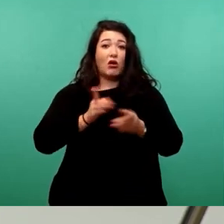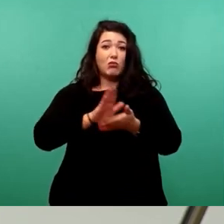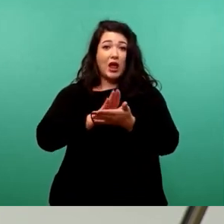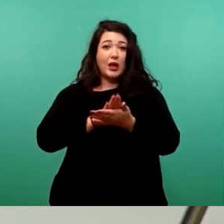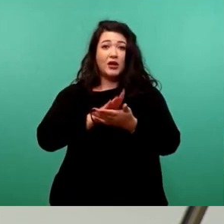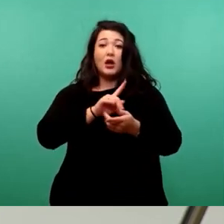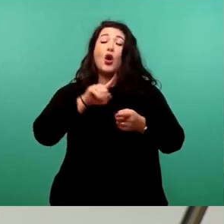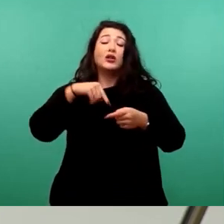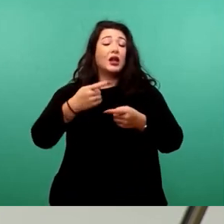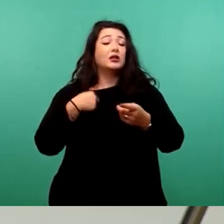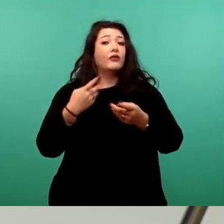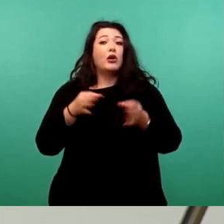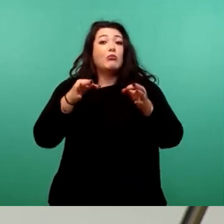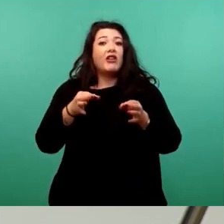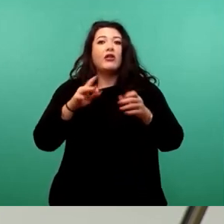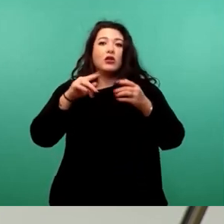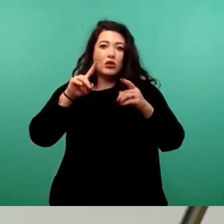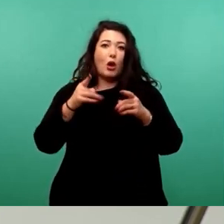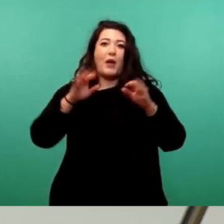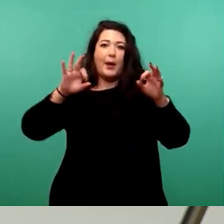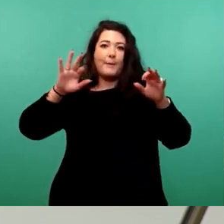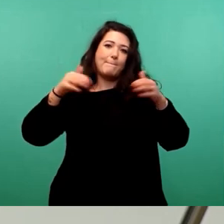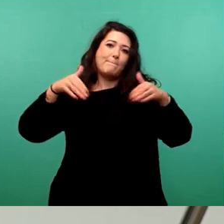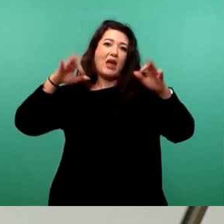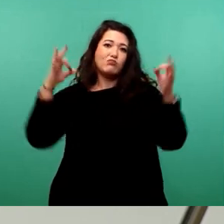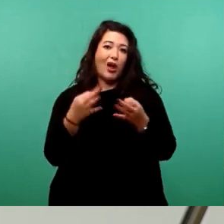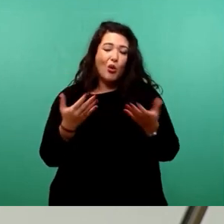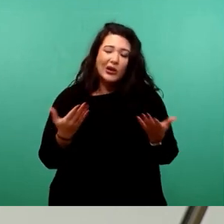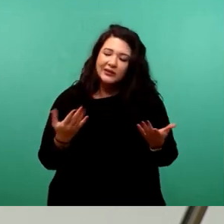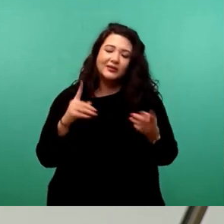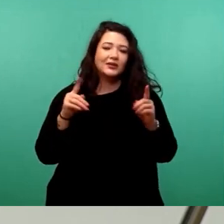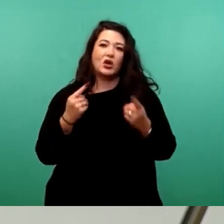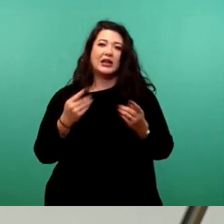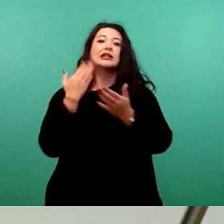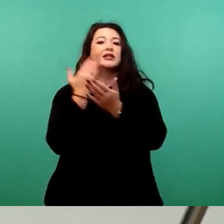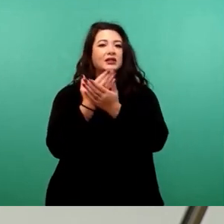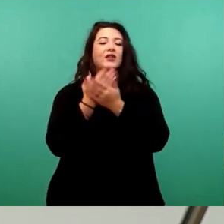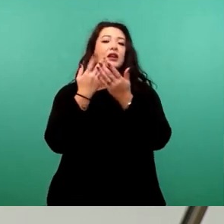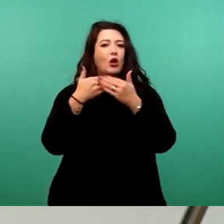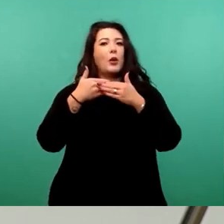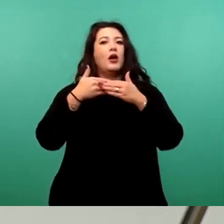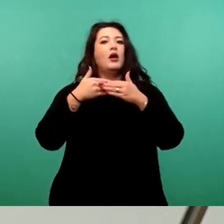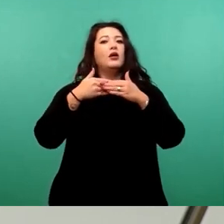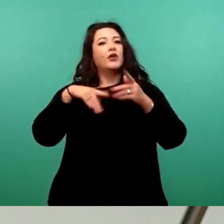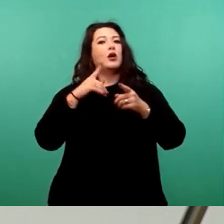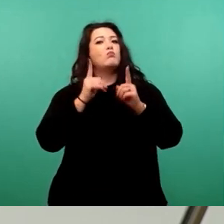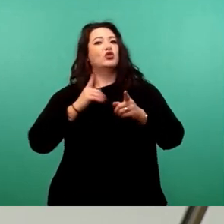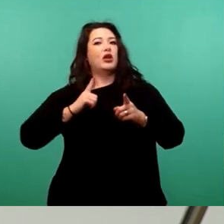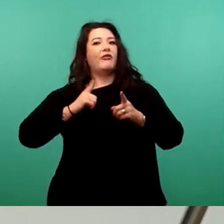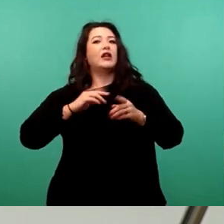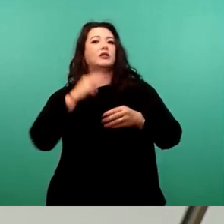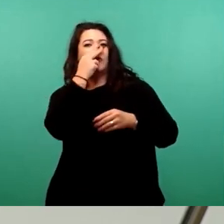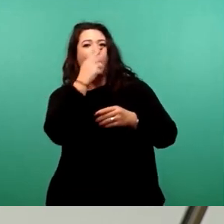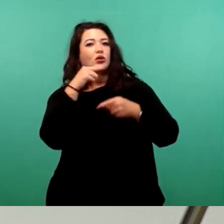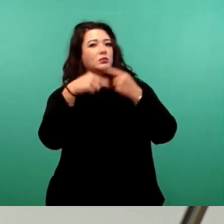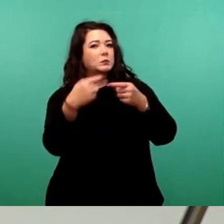Stellen braucht. In dieser Arbeitsgruppe werden wiederum Schulleiterinnen und Schulleiter mitarbeiten. Wir werden auch dort die Sekretärinnen und